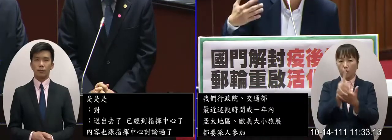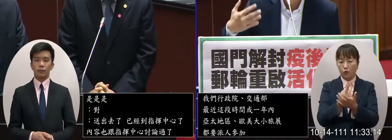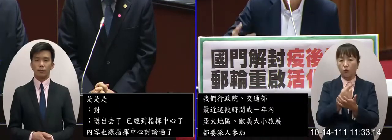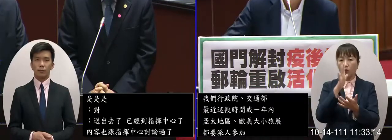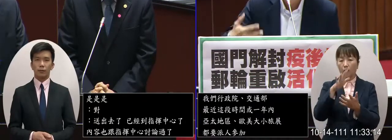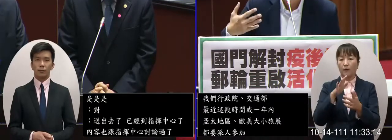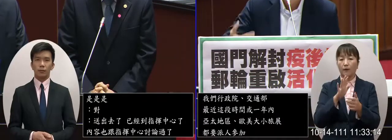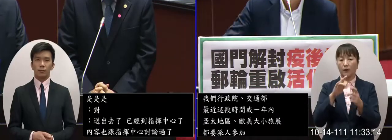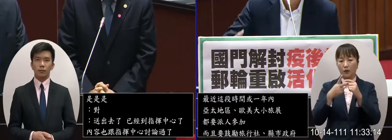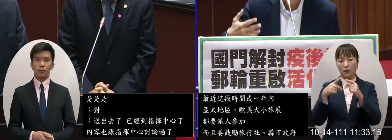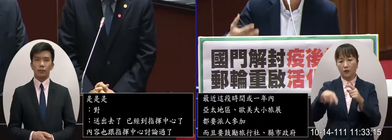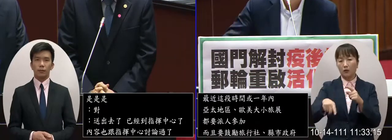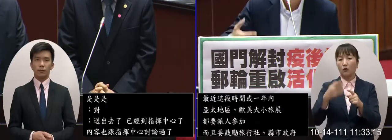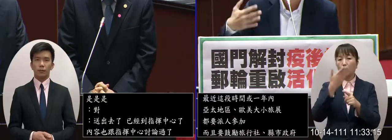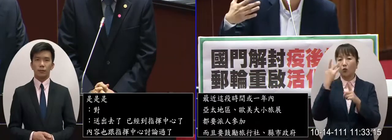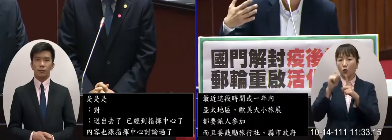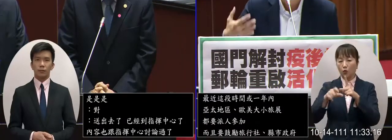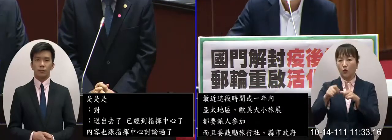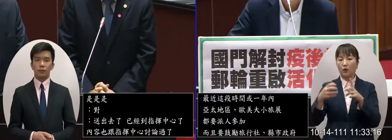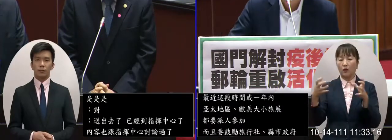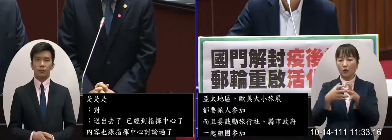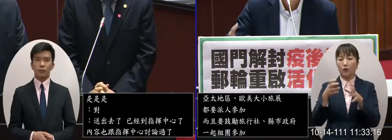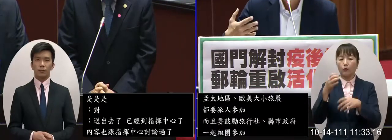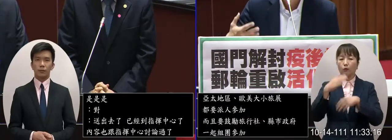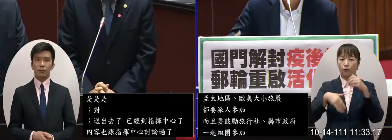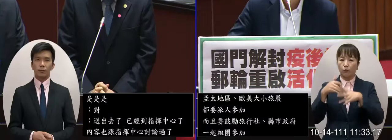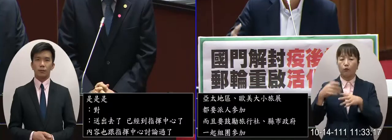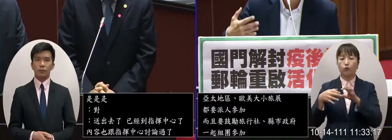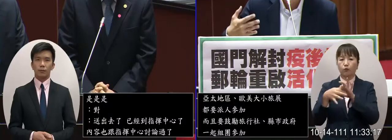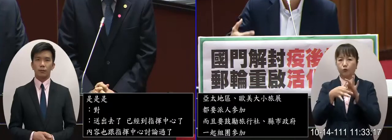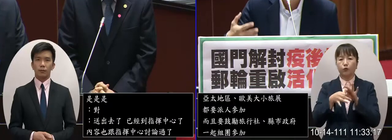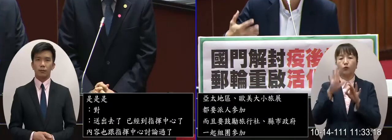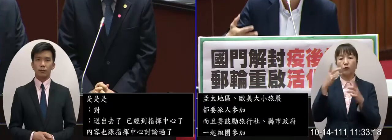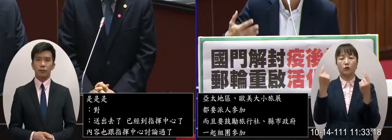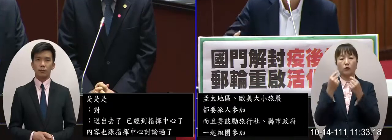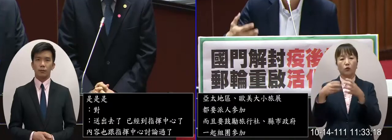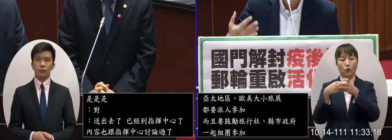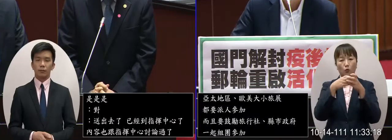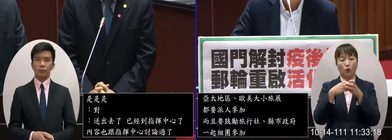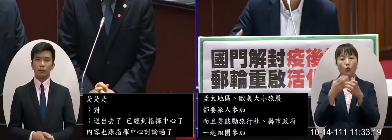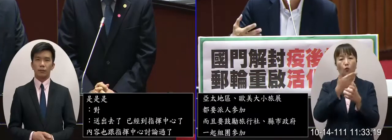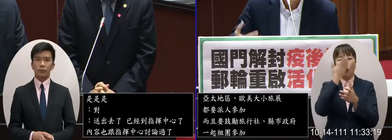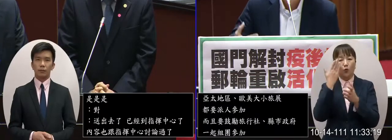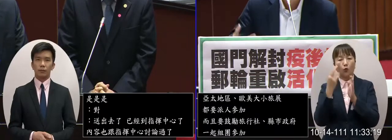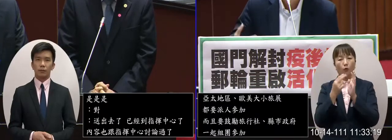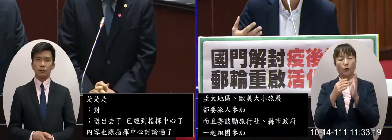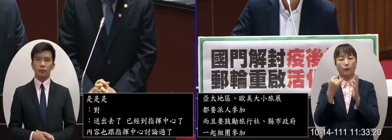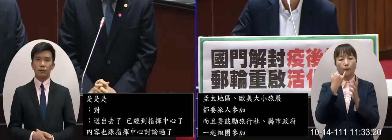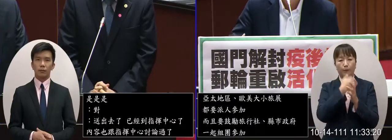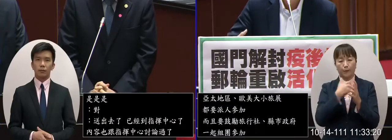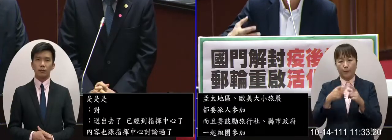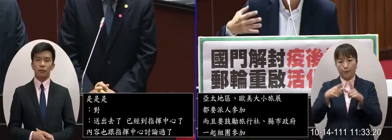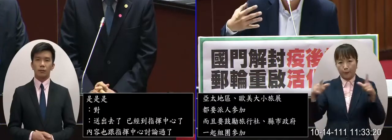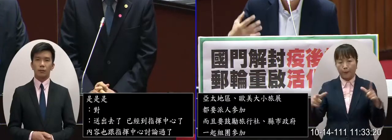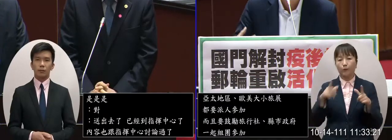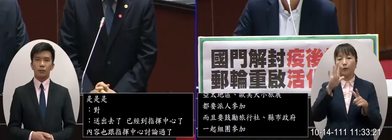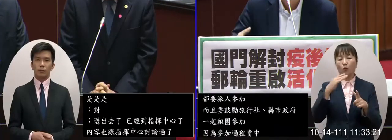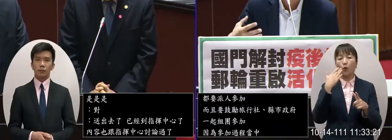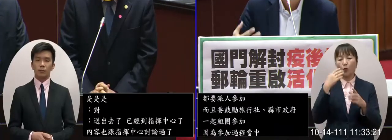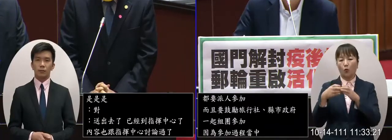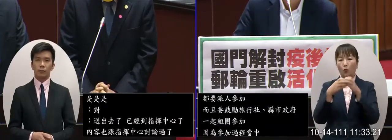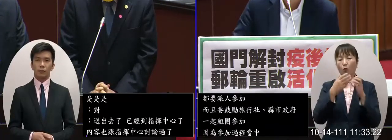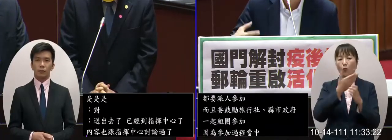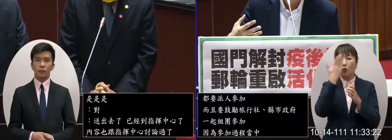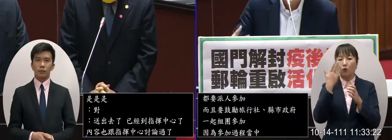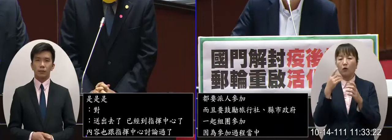會跟當地的旅行社建立更密切的關係會所謂的團體旅遊的部分才有可能增加否則這些團體